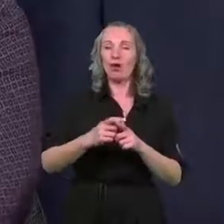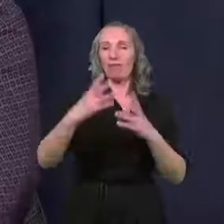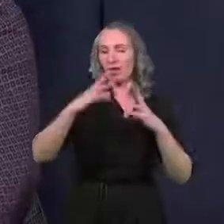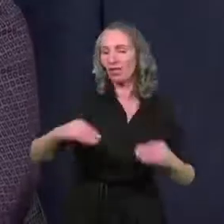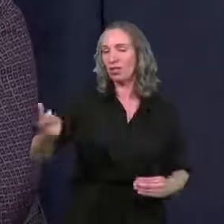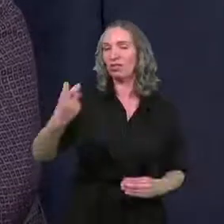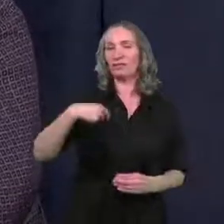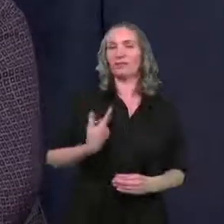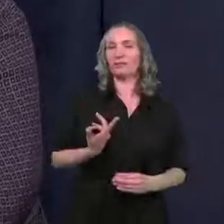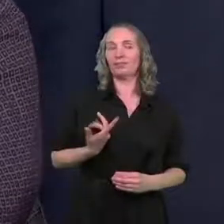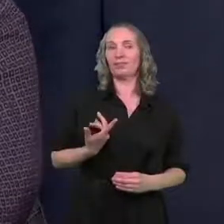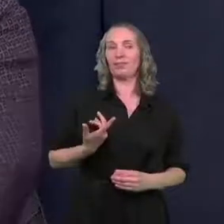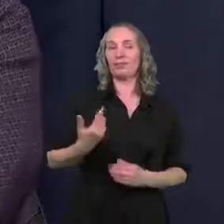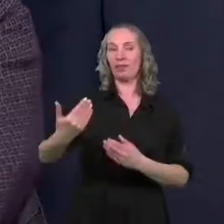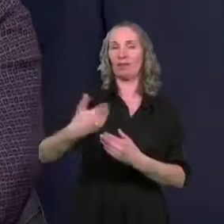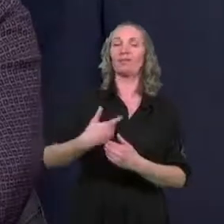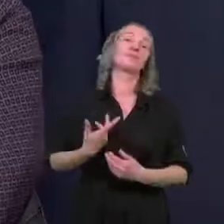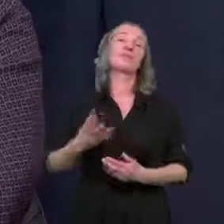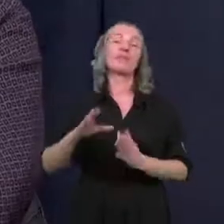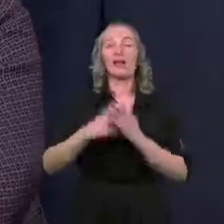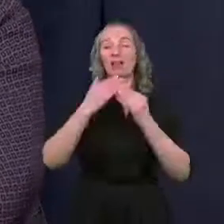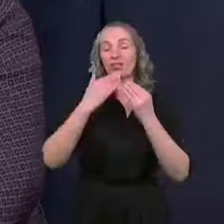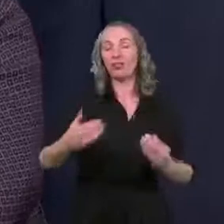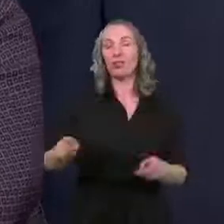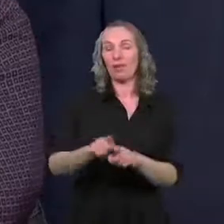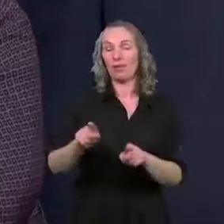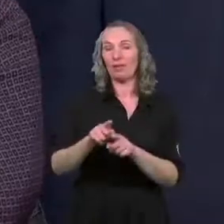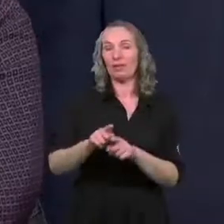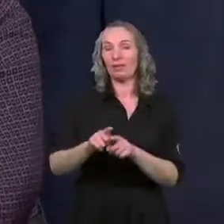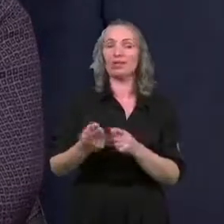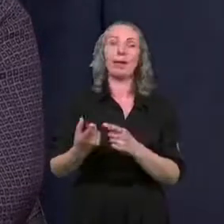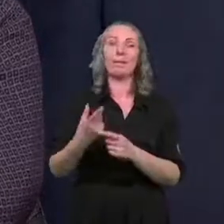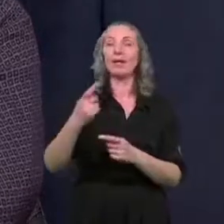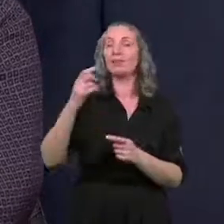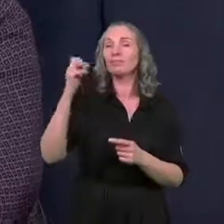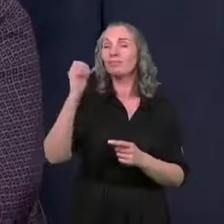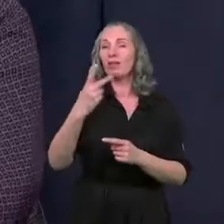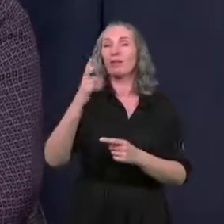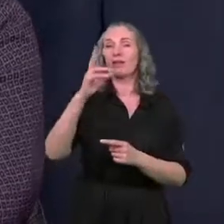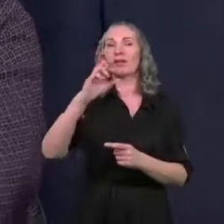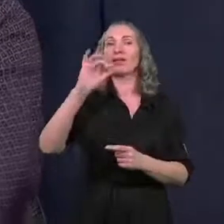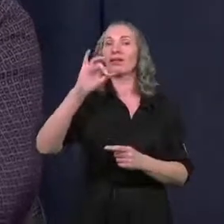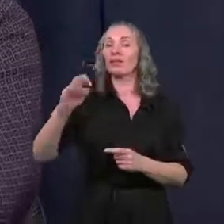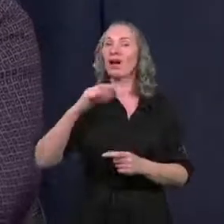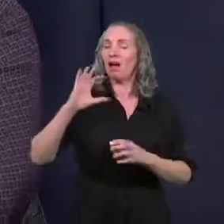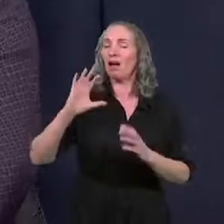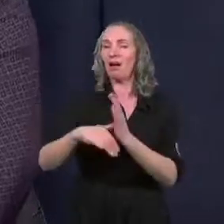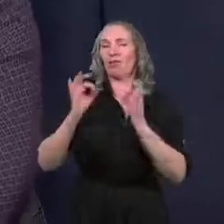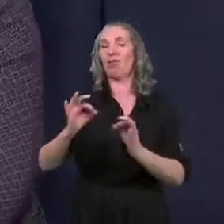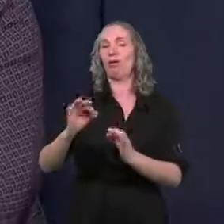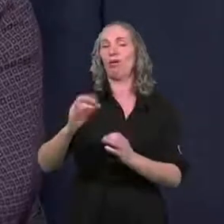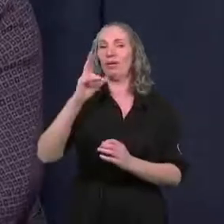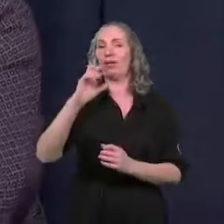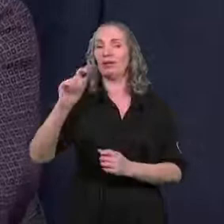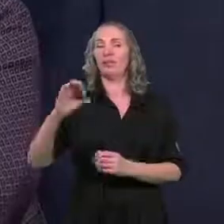które często są do nas kierowane, ale także i dziękujemy za te słowa, krytyki, ale konstruktywnej krytyki, a nie